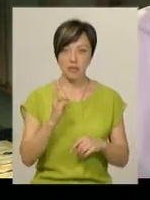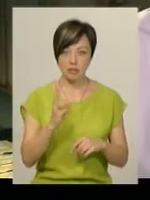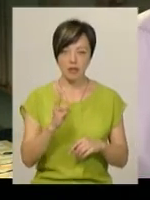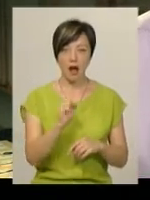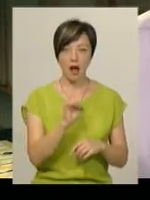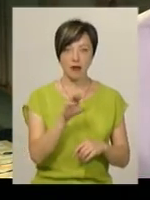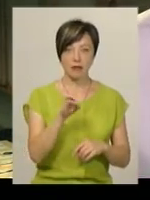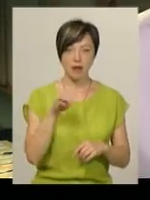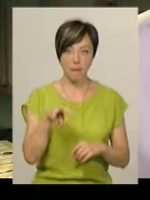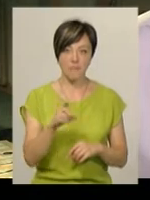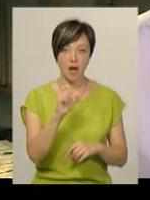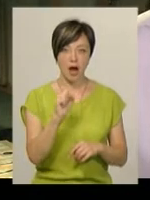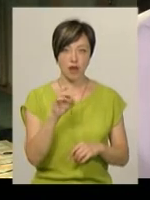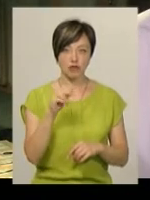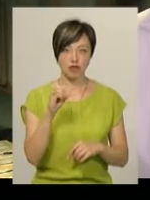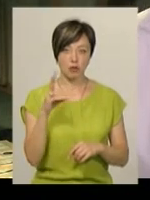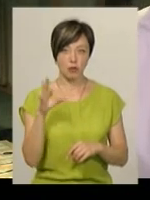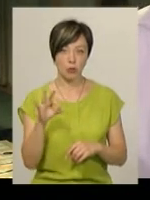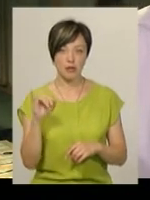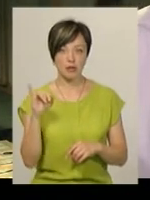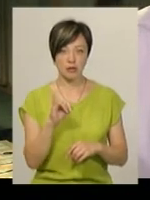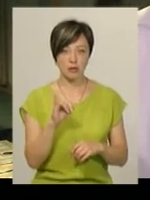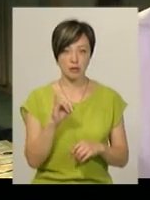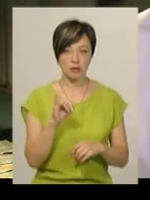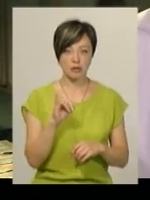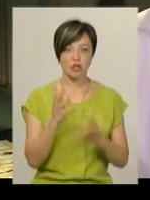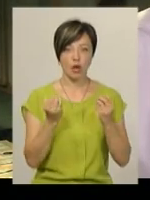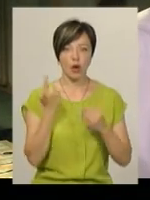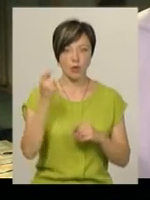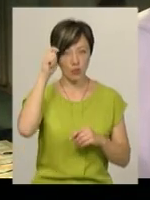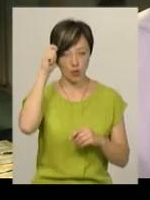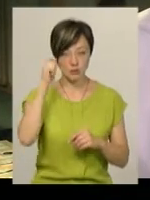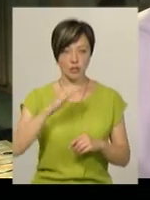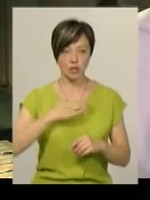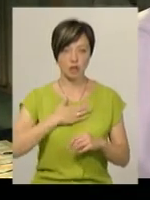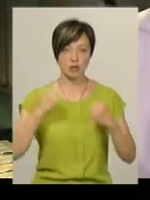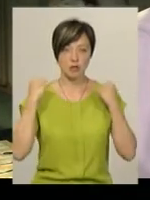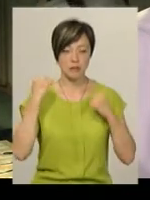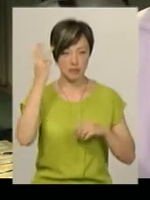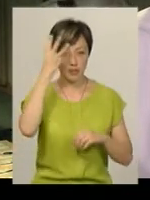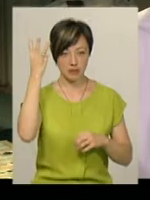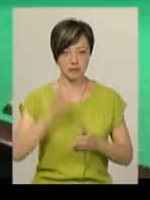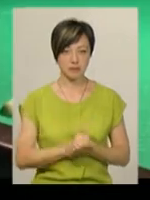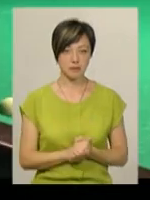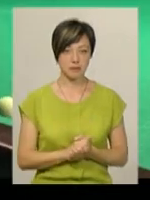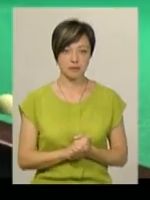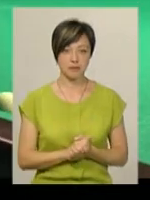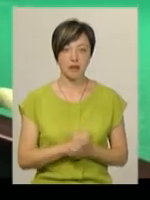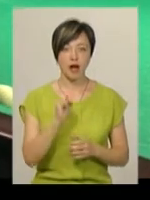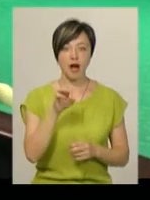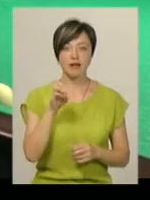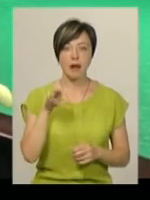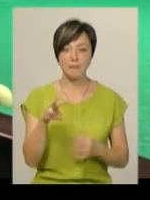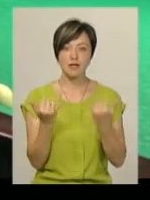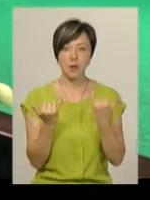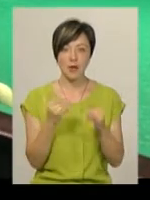Артем Харченко, в нього є хороші перспективи. І ще один хлопець, наш спортсмен з Хмельницького, Даніла Гуманів. Артем Харченко,